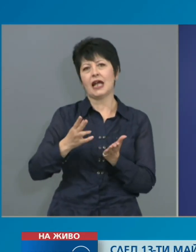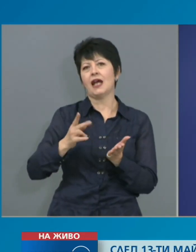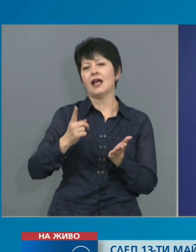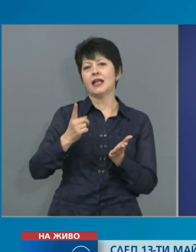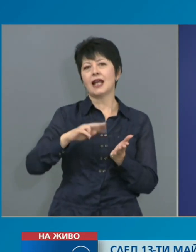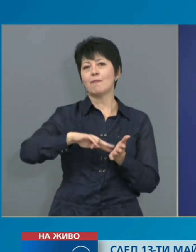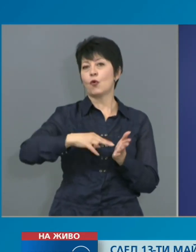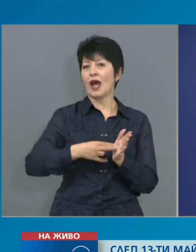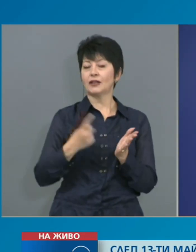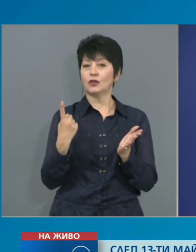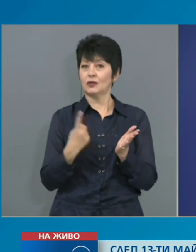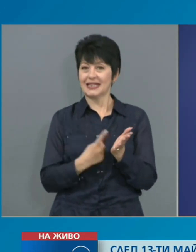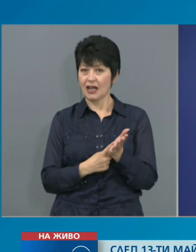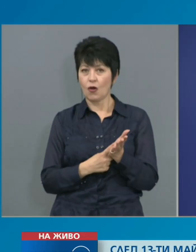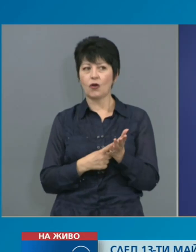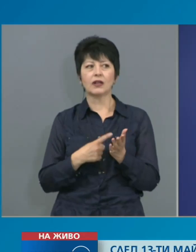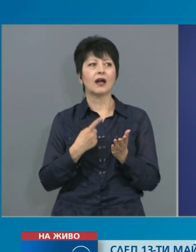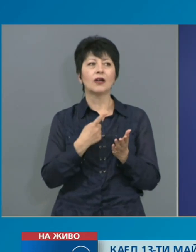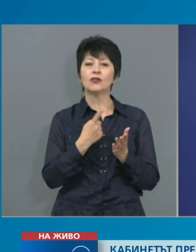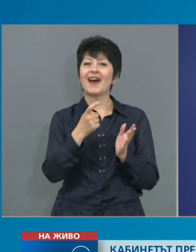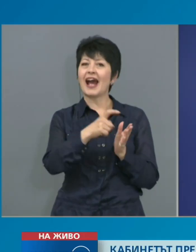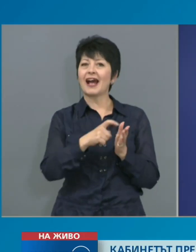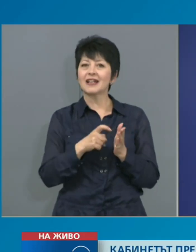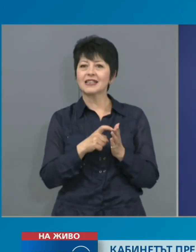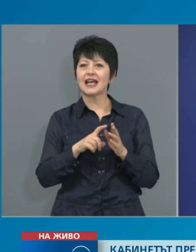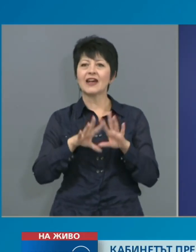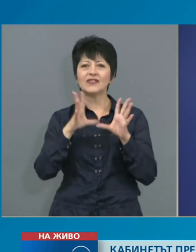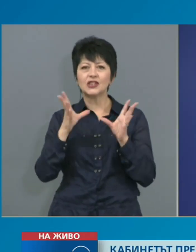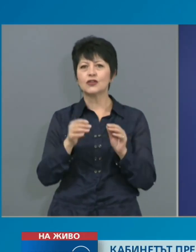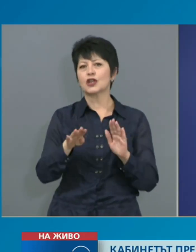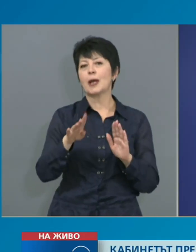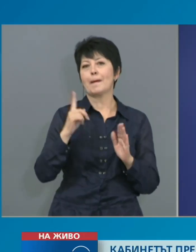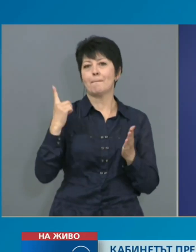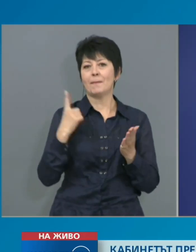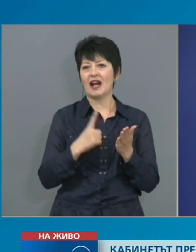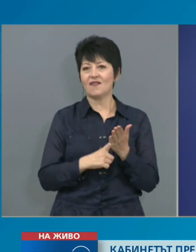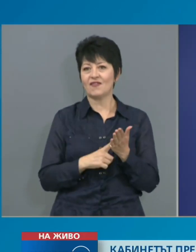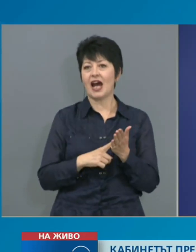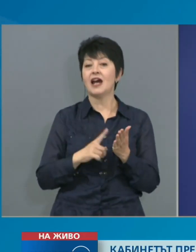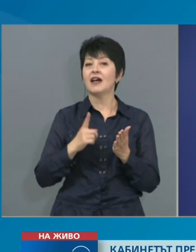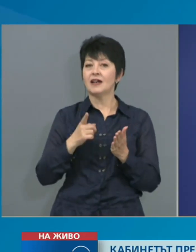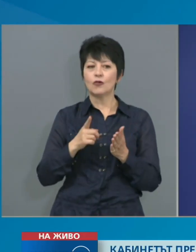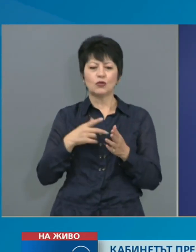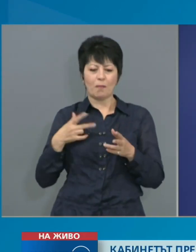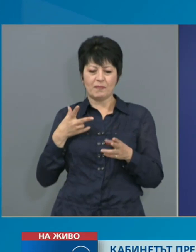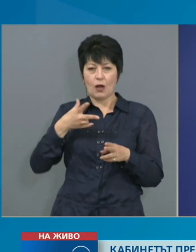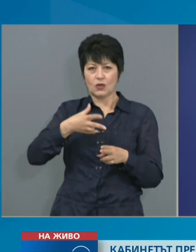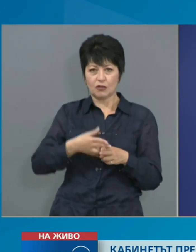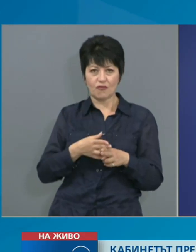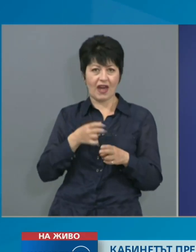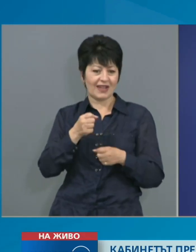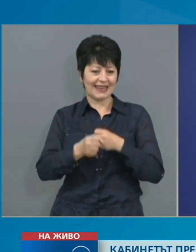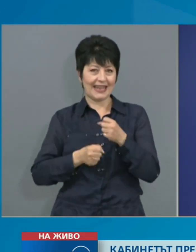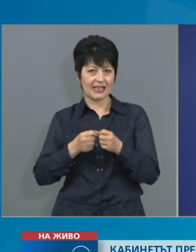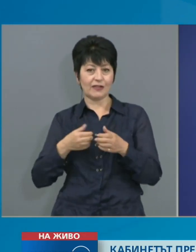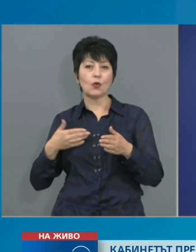касаят всички онези права, които по Закона за извърненото положение, които преустановяват действието си към 13